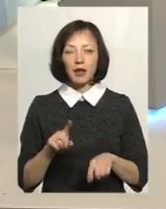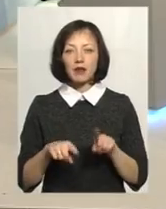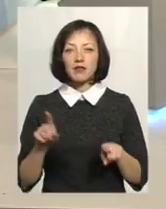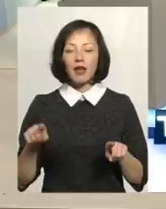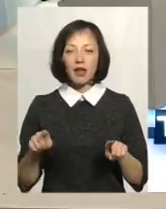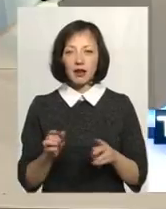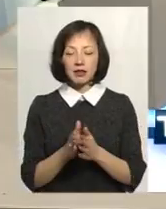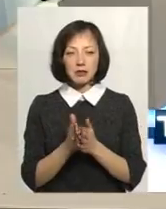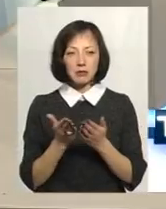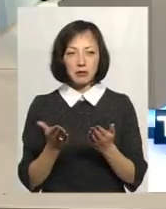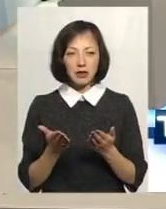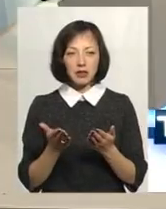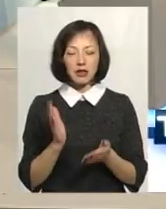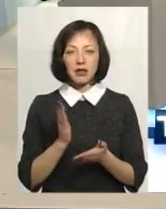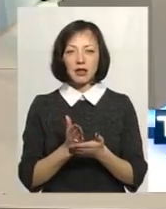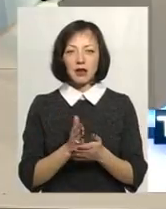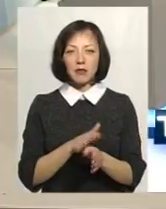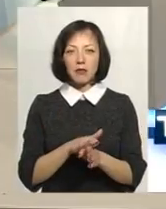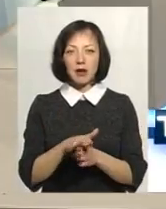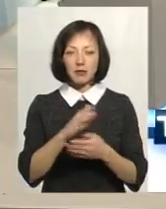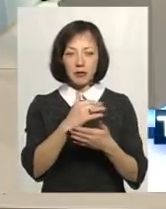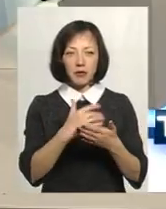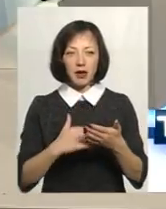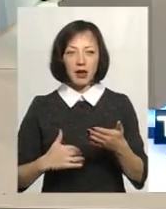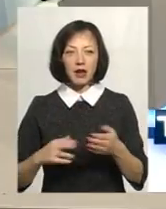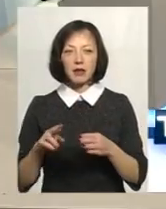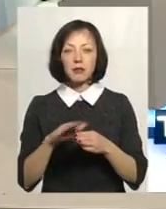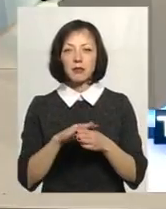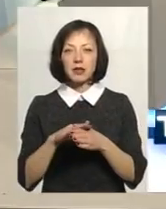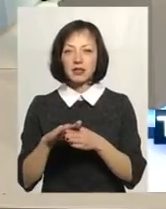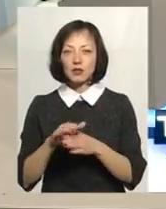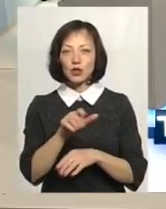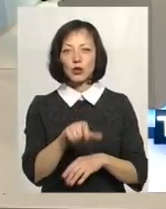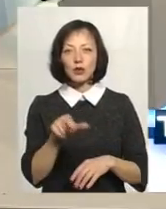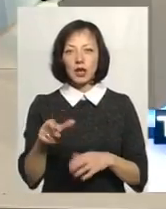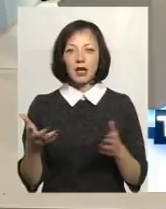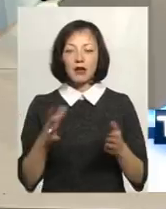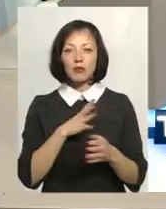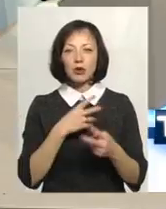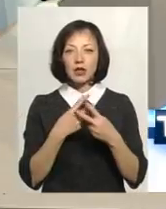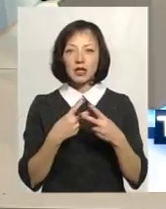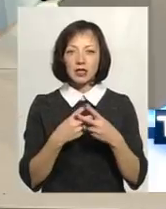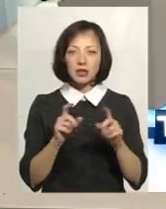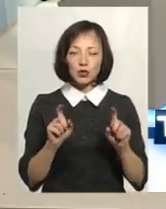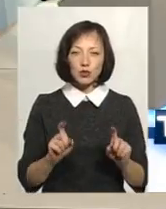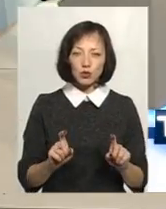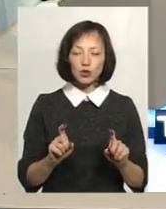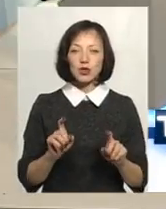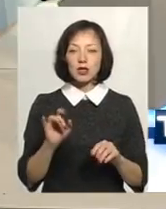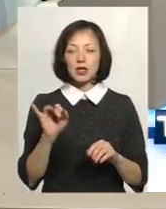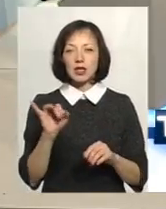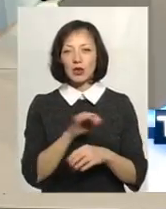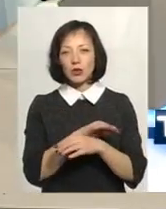збірниках є безліч, просто перелік прізвищ людей, які були засуджені. І